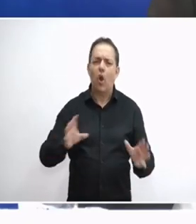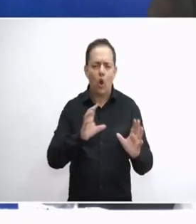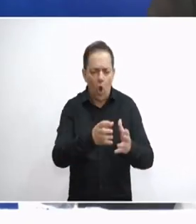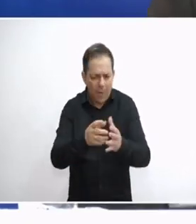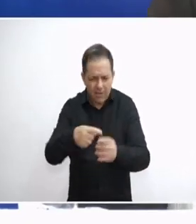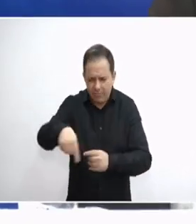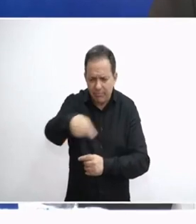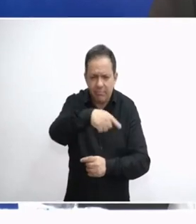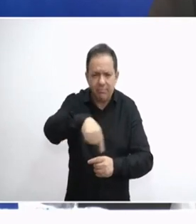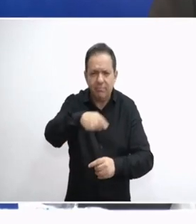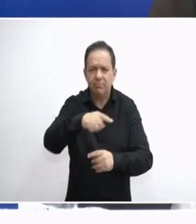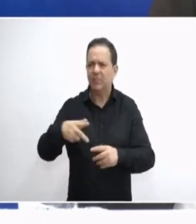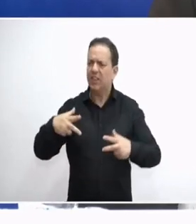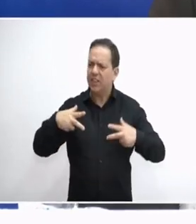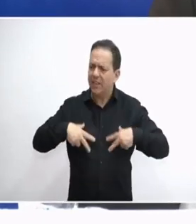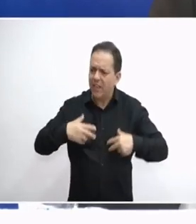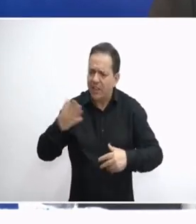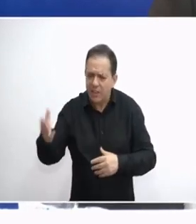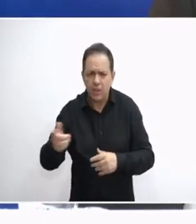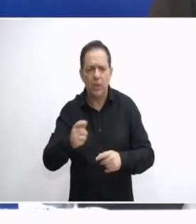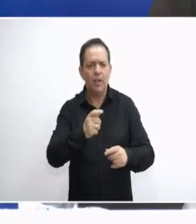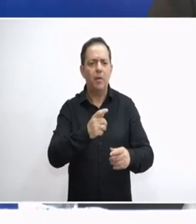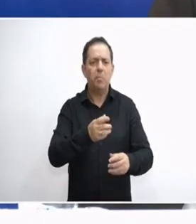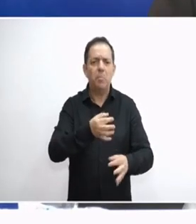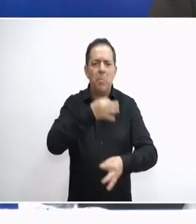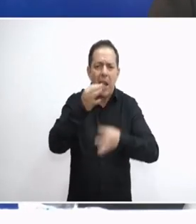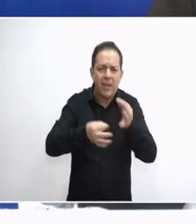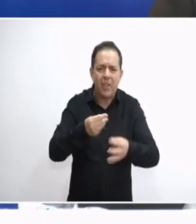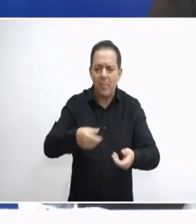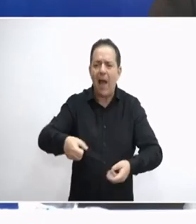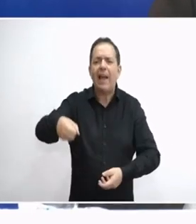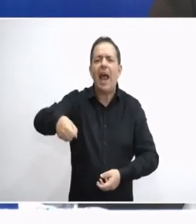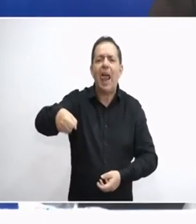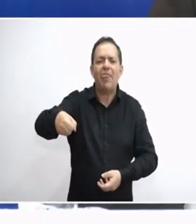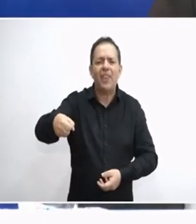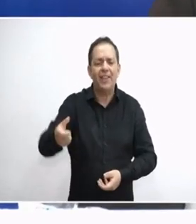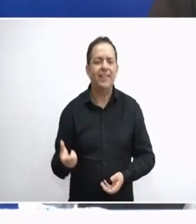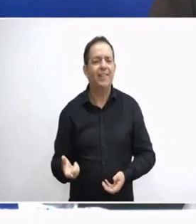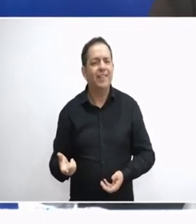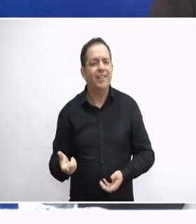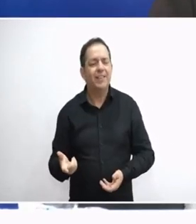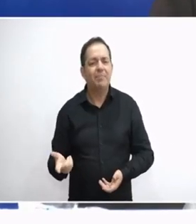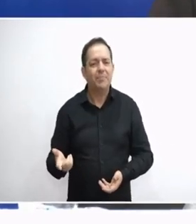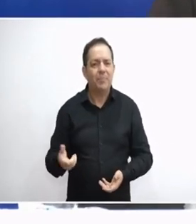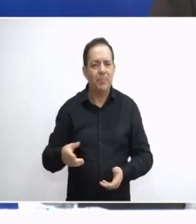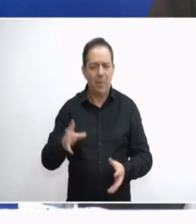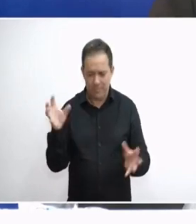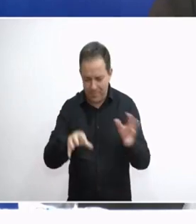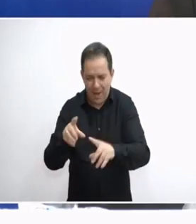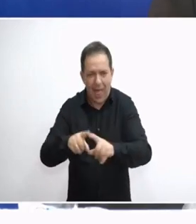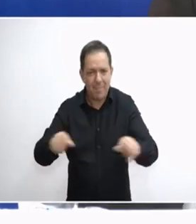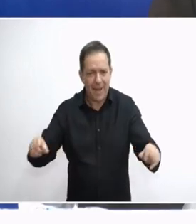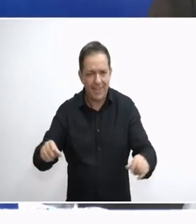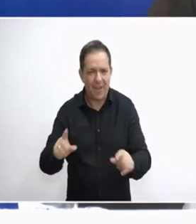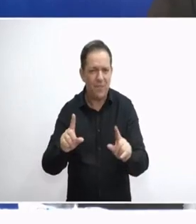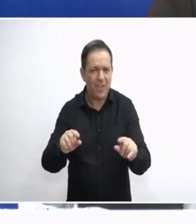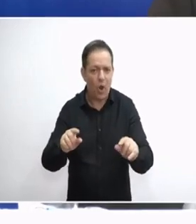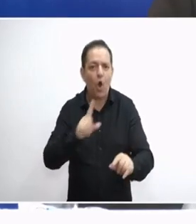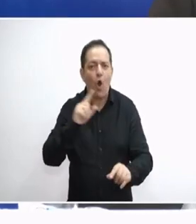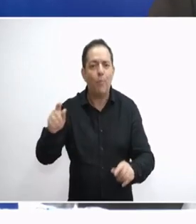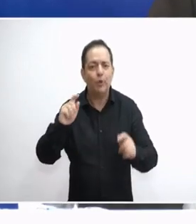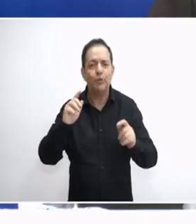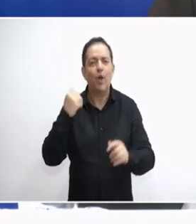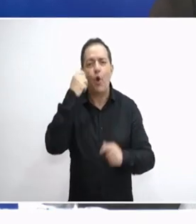κόμματα, κυβερνητικά κόμματα για καλάθη της νοικοκυράς. Μου φαίνεται σαν το καλάθη της νοικοκυνούς κουφίτσας με λυπή το γεγονός τόσο